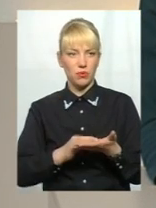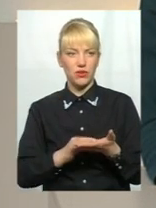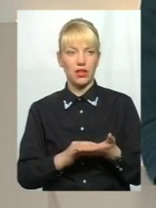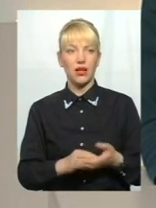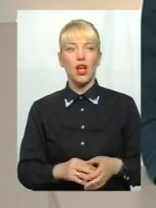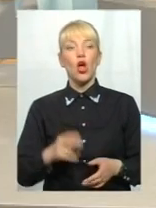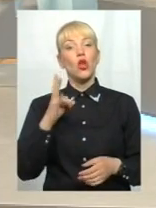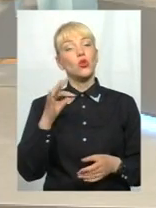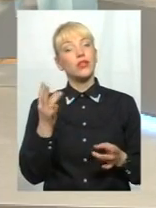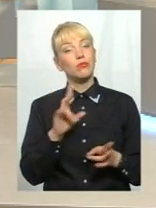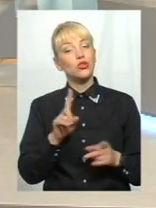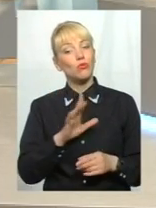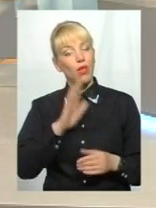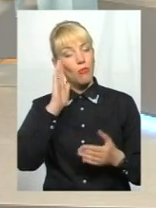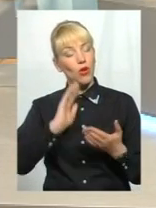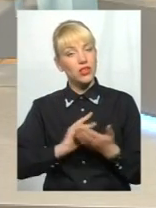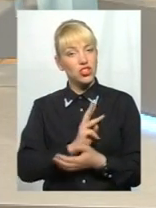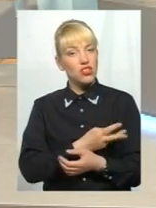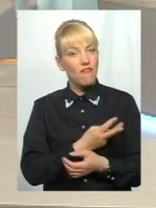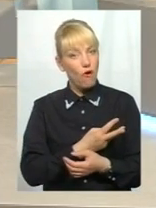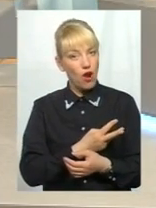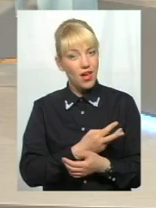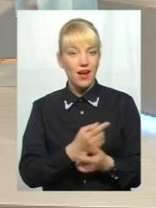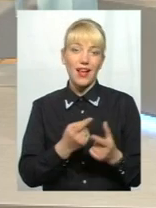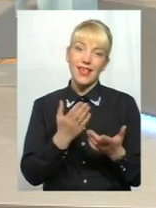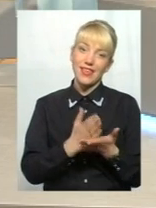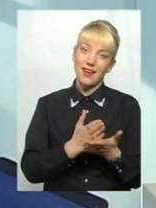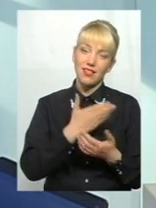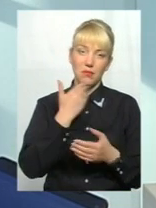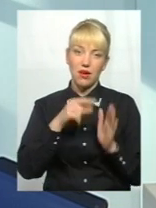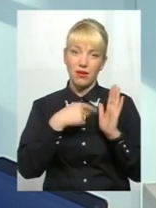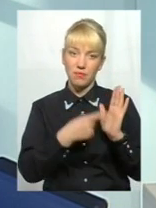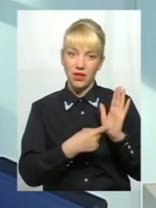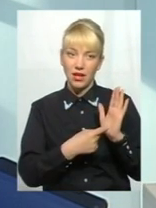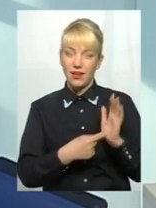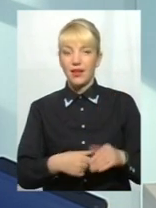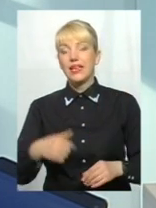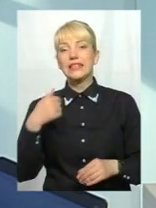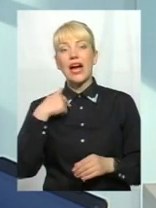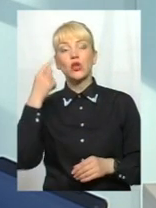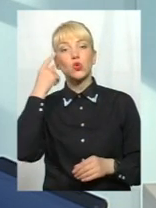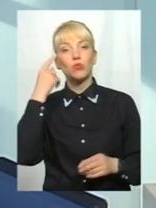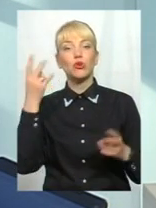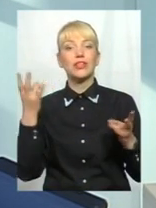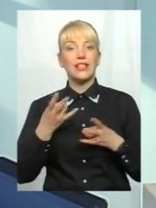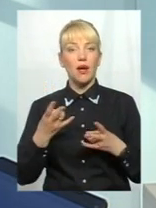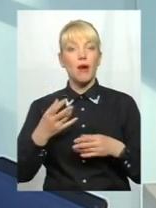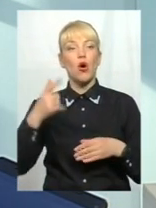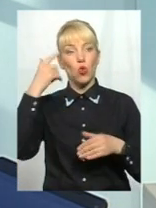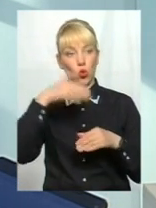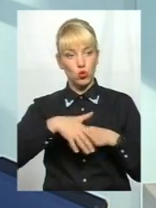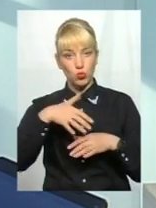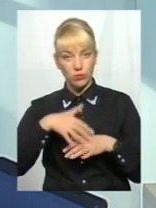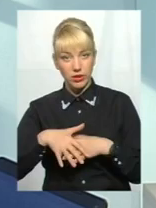була політична воля для цього. Чи вона є в країні на сьогодні? Ні, я думаю, тут треба розуміння, треба